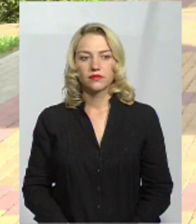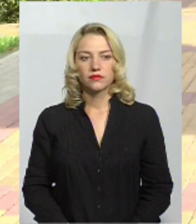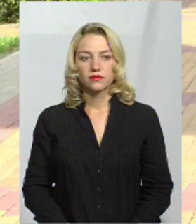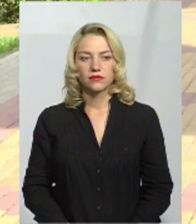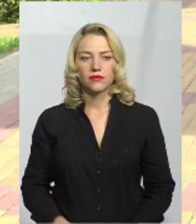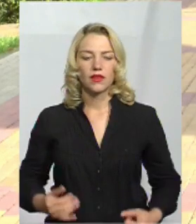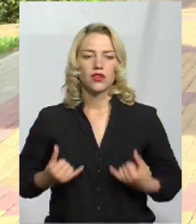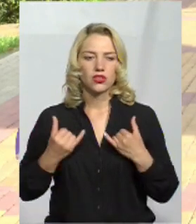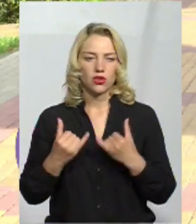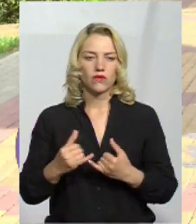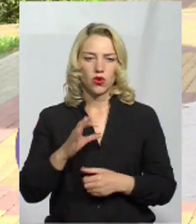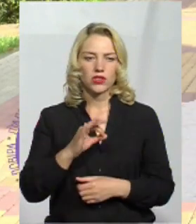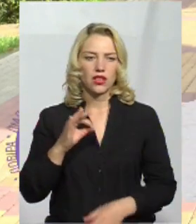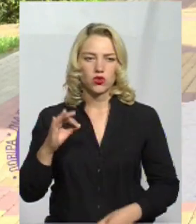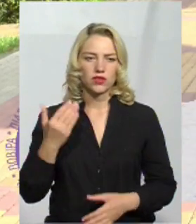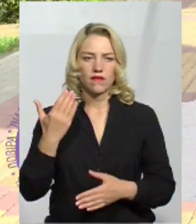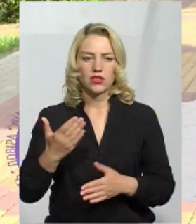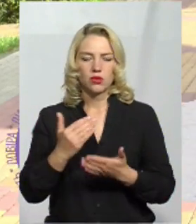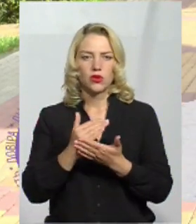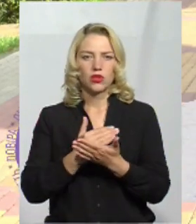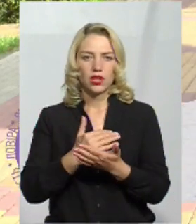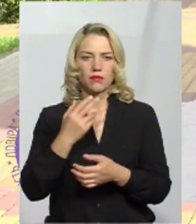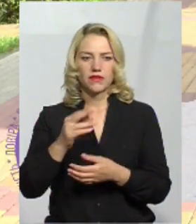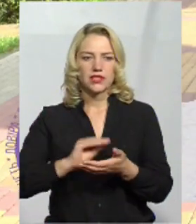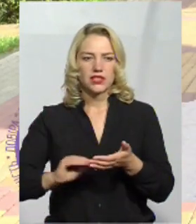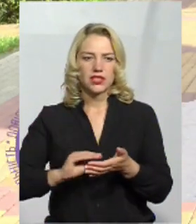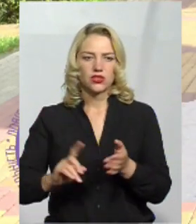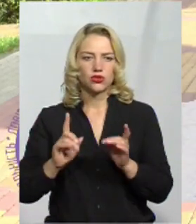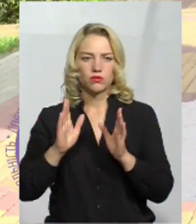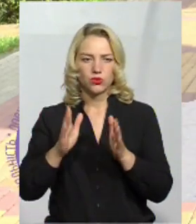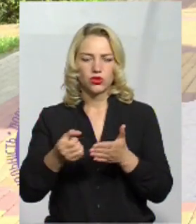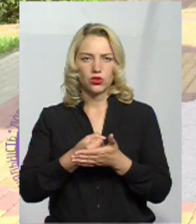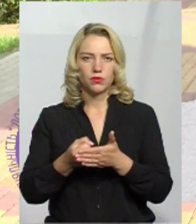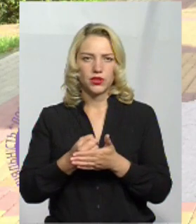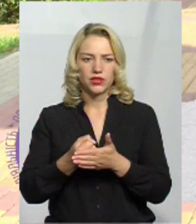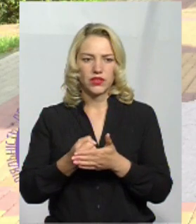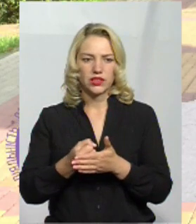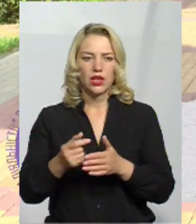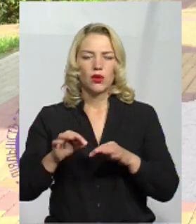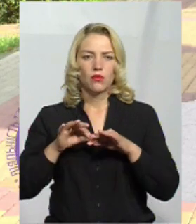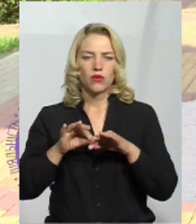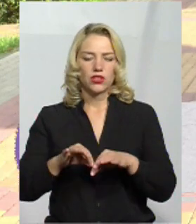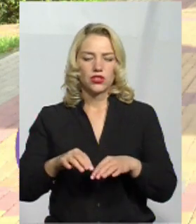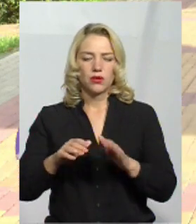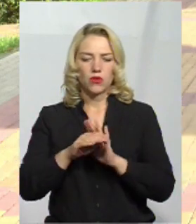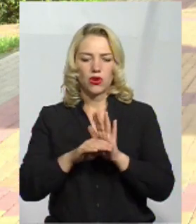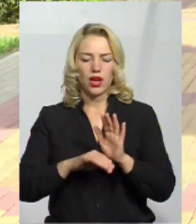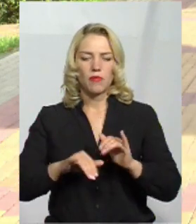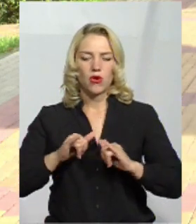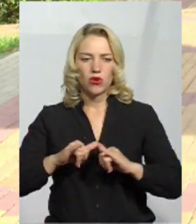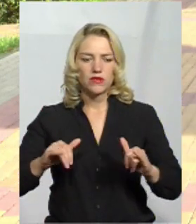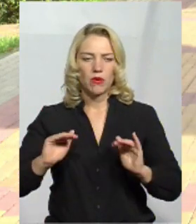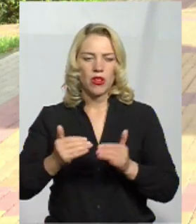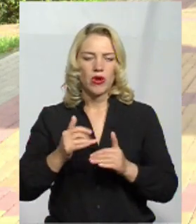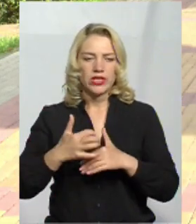Шановний Олександр Олександрович, у вашій програмі ви зазначаєте, що будете лобіювати, цитую, провадження програми розвитку малого та середнього